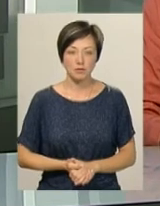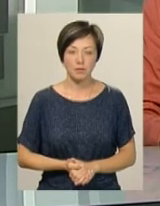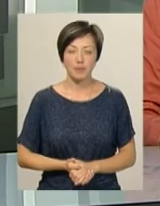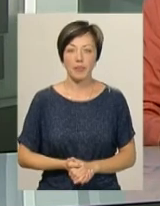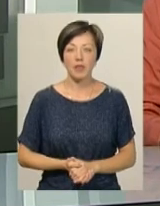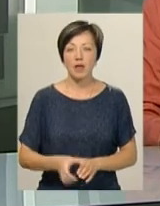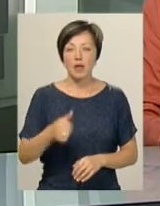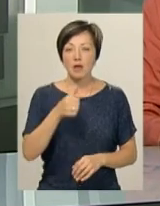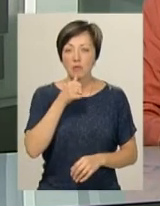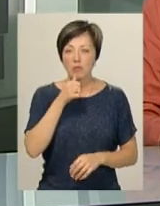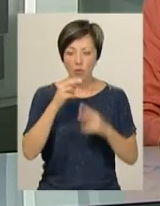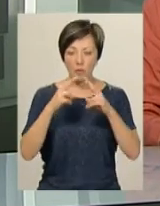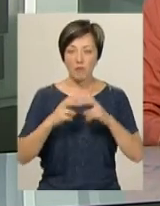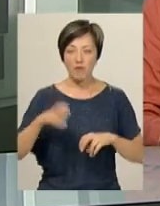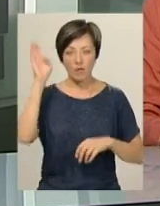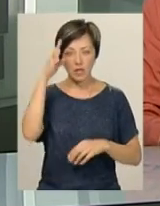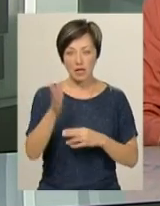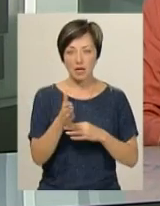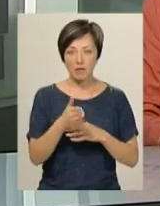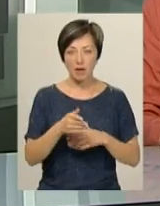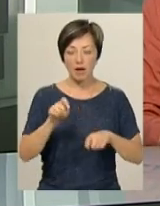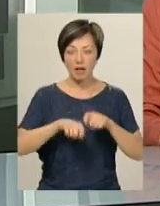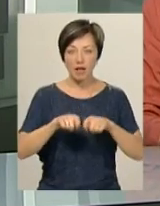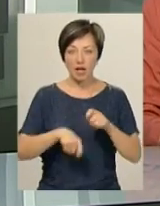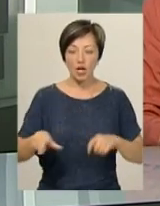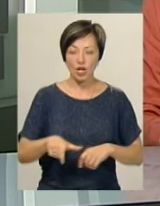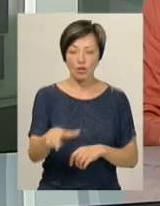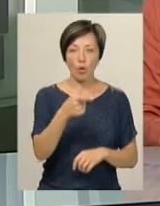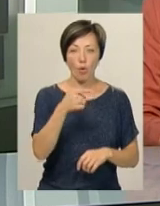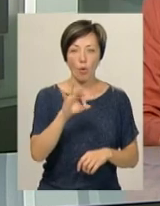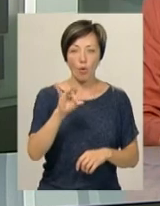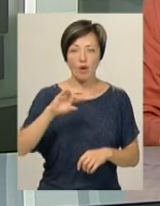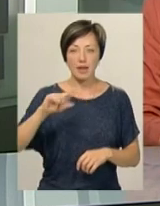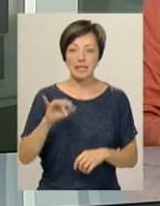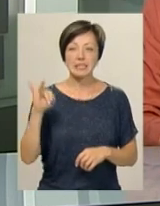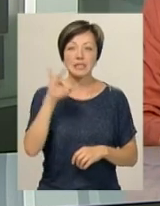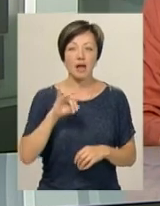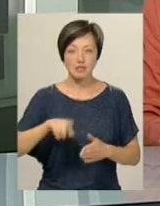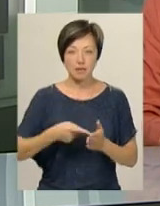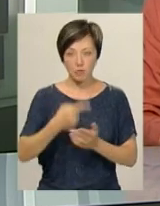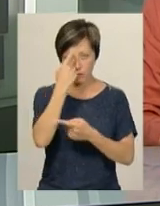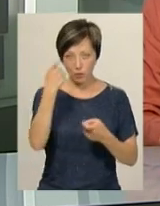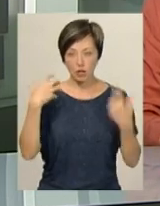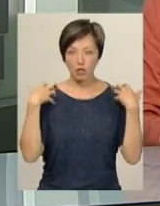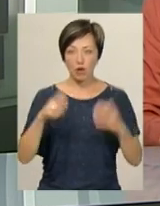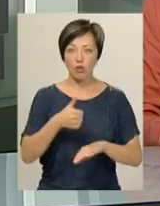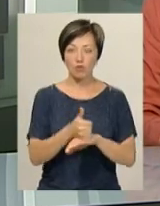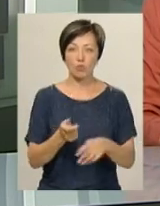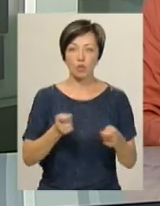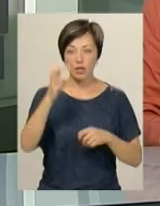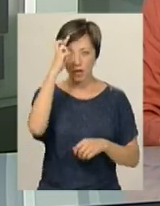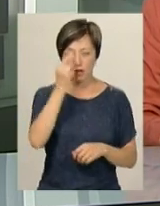Проби води та риби для лабораторних аналізів взяли в річці Горень в Ізяславі. Про це повідомив начальник головного управління